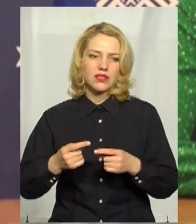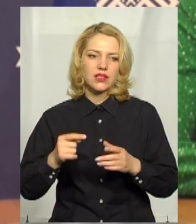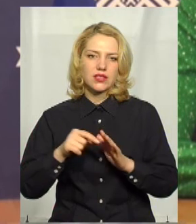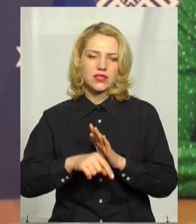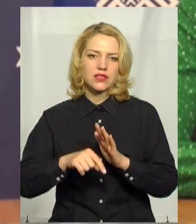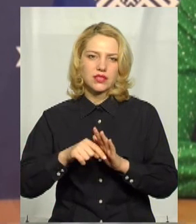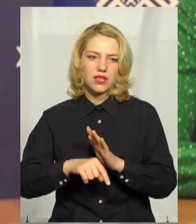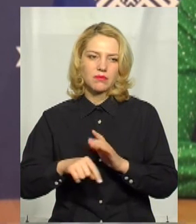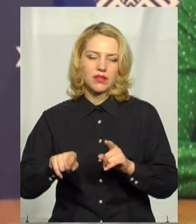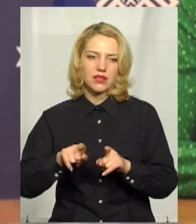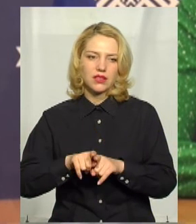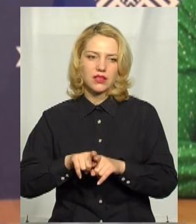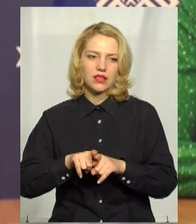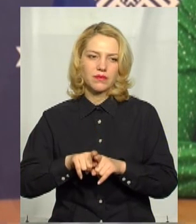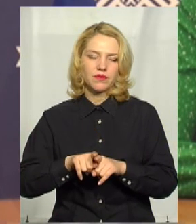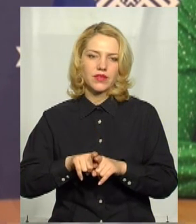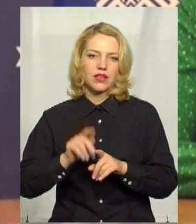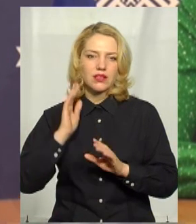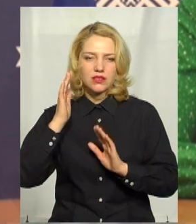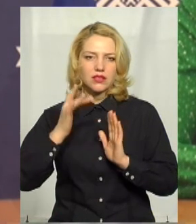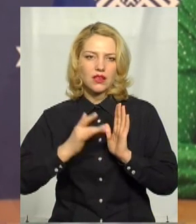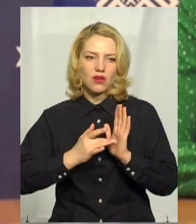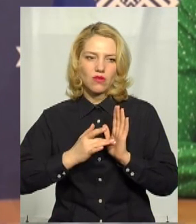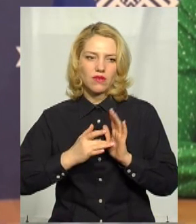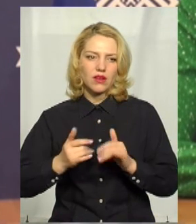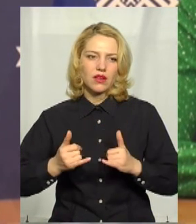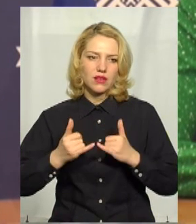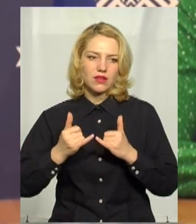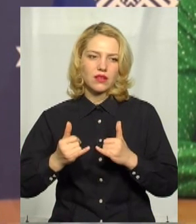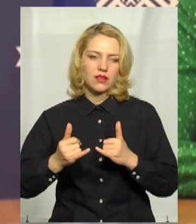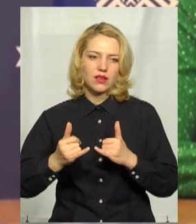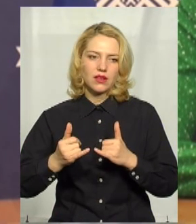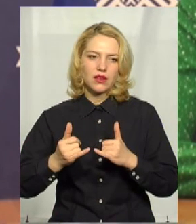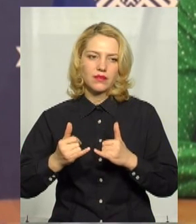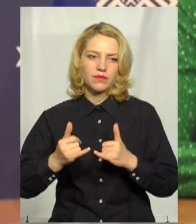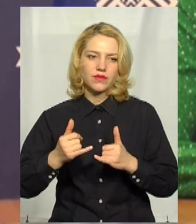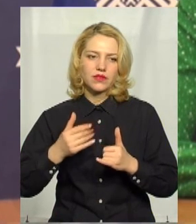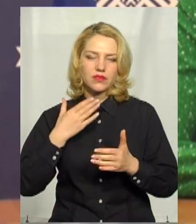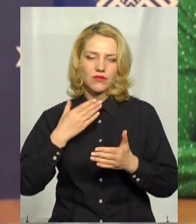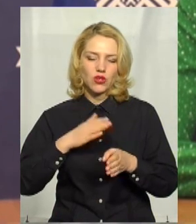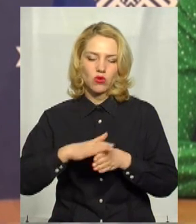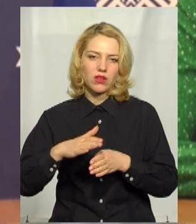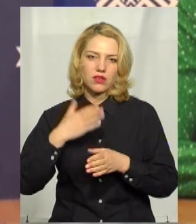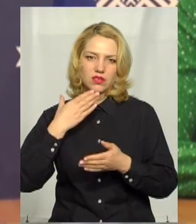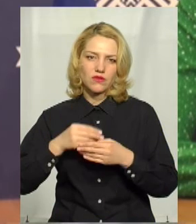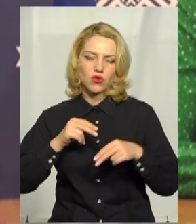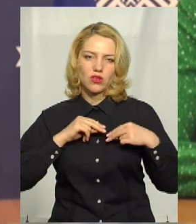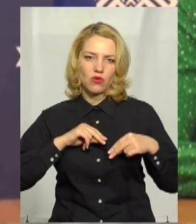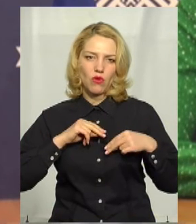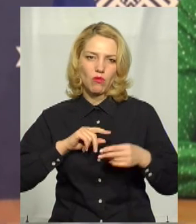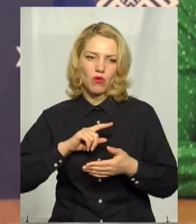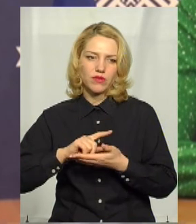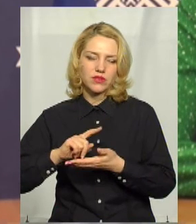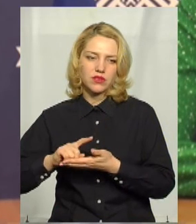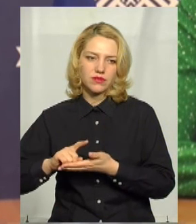ну таке, скажемо, називаємо, цільове пасажирів для виконання своїх посадових, службових обов'язків. Дане питання